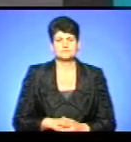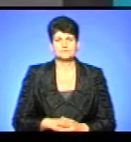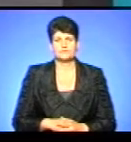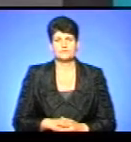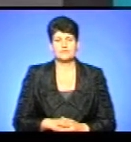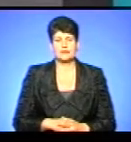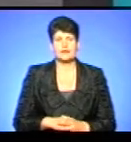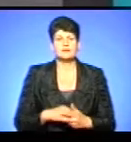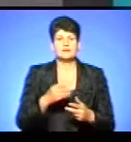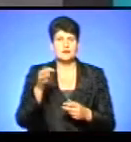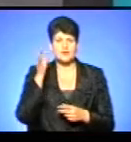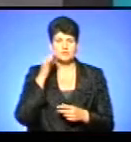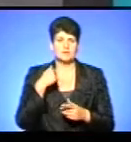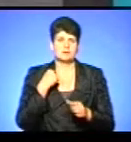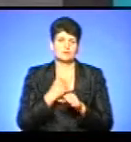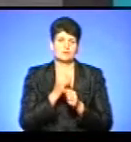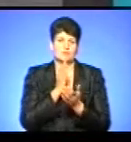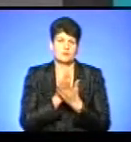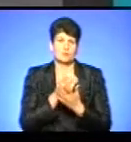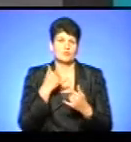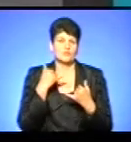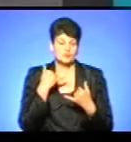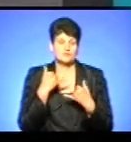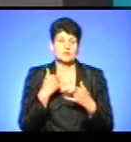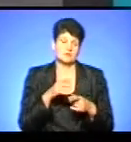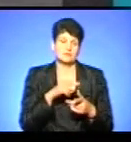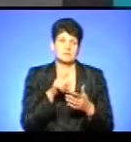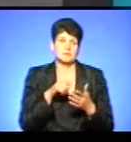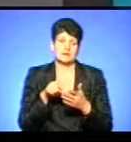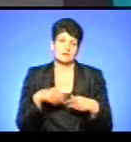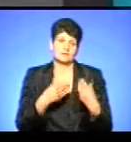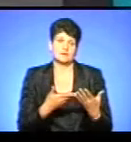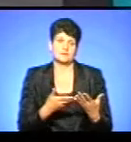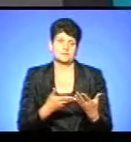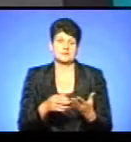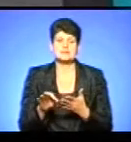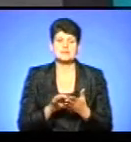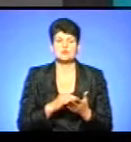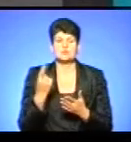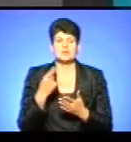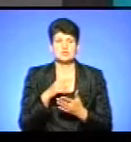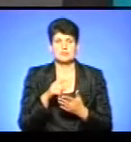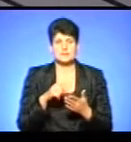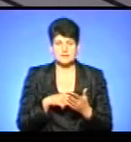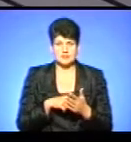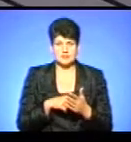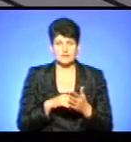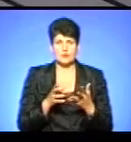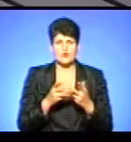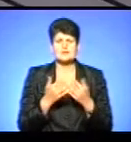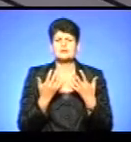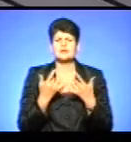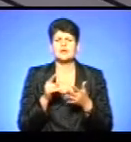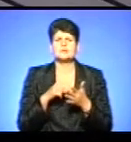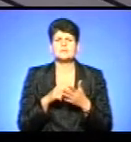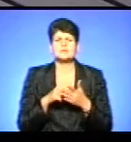Глядача, нагадую, ми працюємо у прямому ефірі. Тож, телефонуйте та ставте свої запитання. Сергій, одразу до тебе перше питання. Ти рахував приблизно скільки міст ви